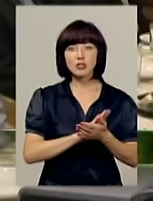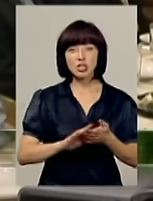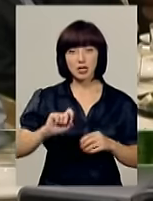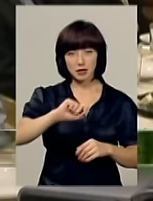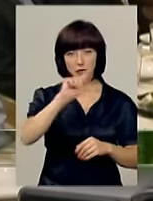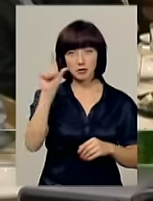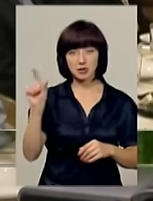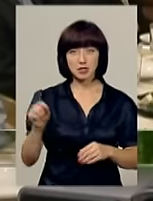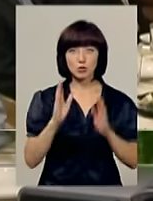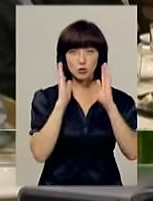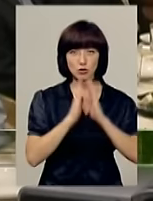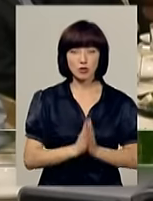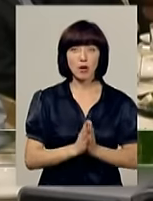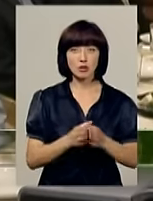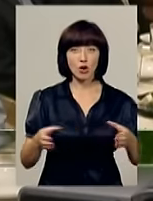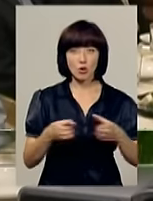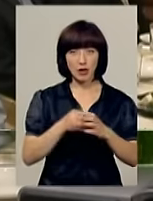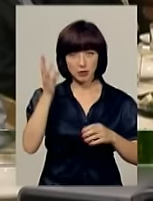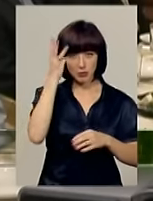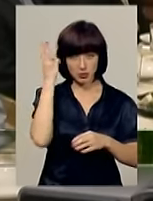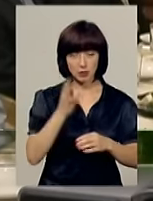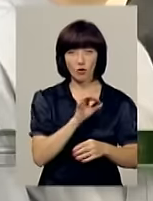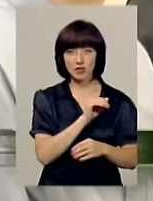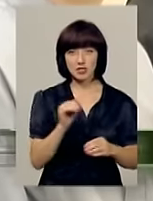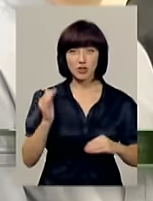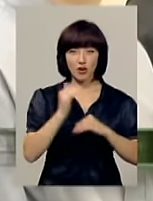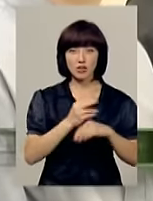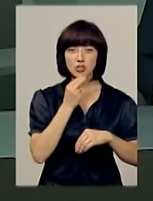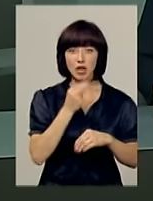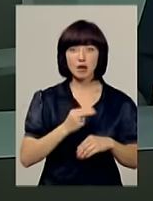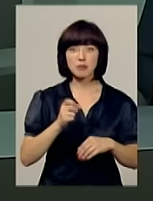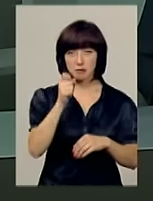громада Хмельницького провела святкову офіційну вечерю, присвячену місяцю ромадану.